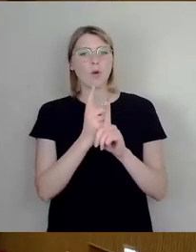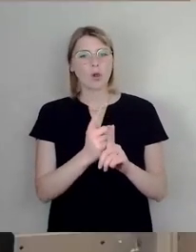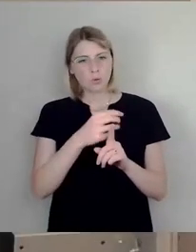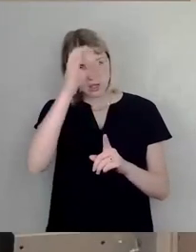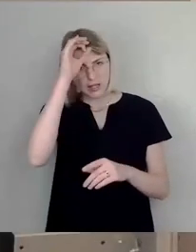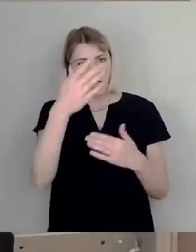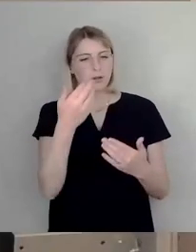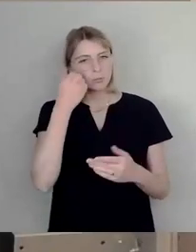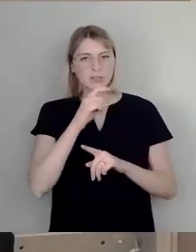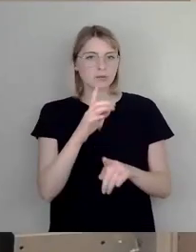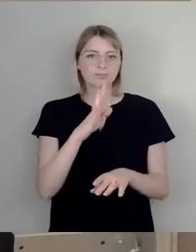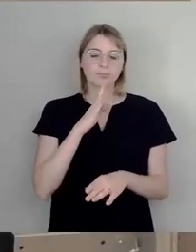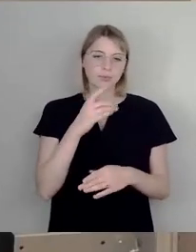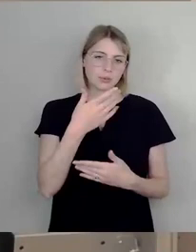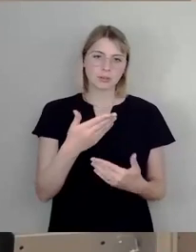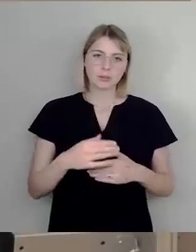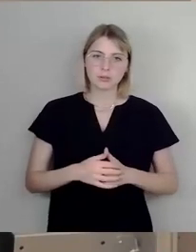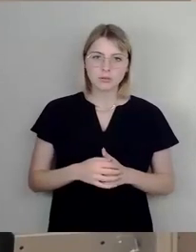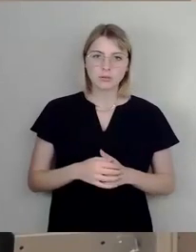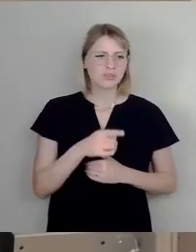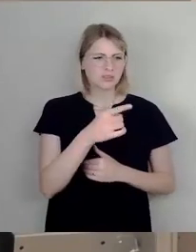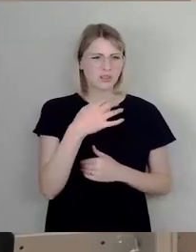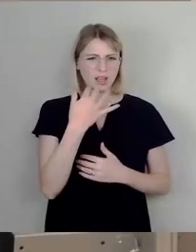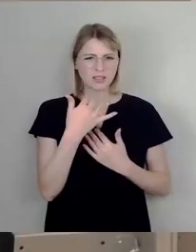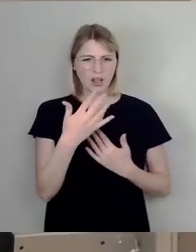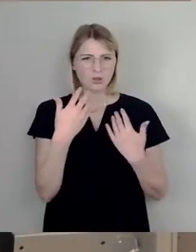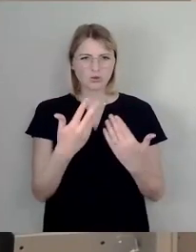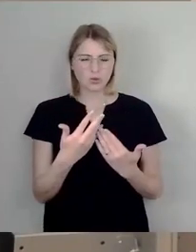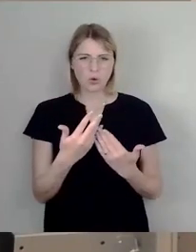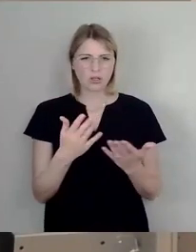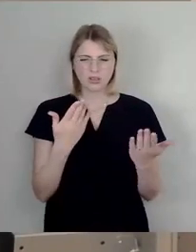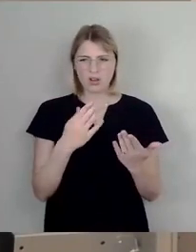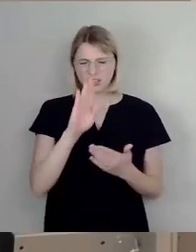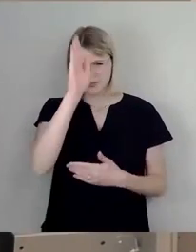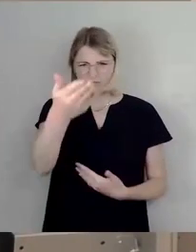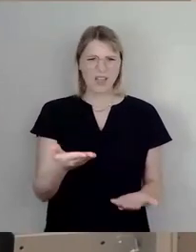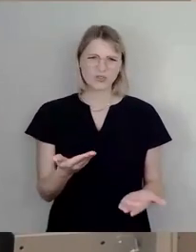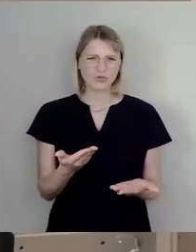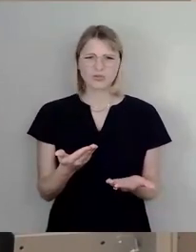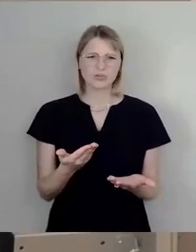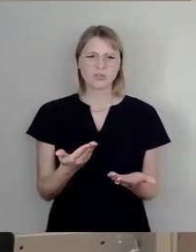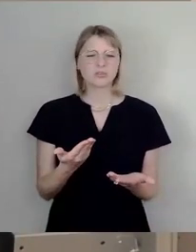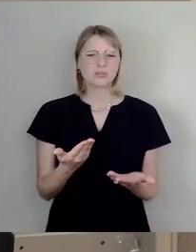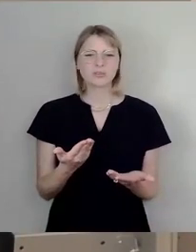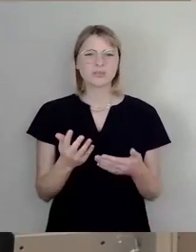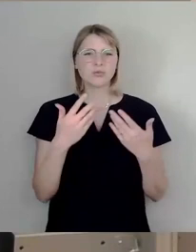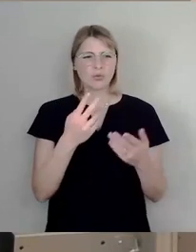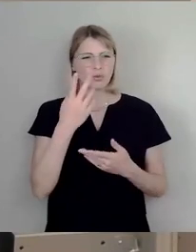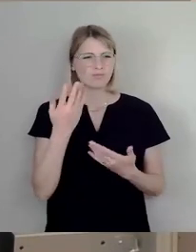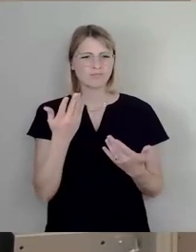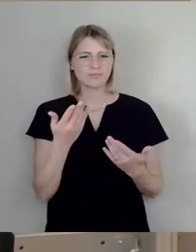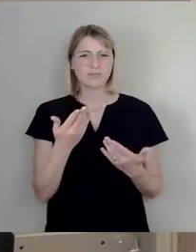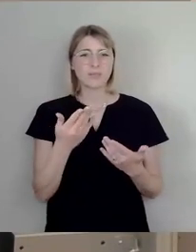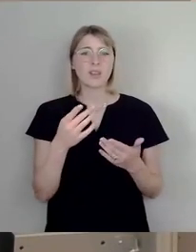nicht reden. Es ist, was Sie erzählt haben, es ist ein so hanebüchner Unsinn. Bevor jemand wegen Fahren